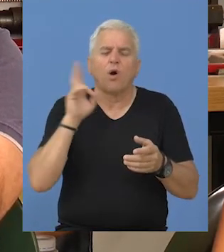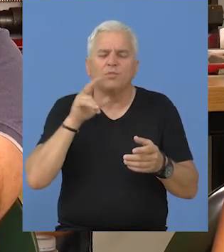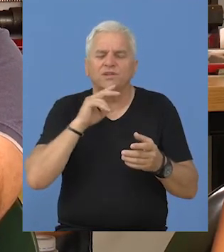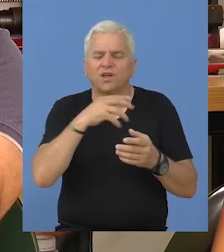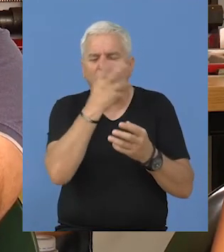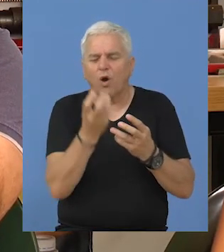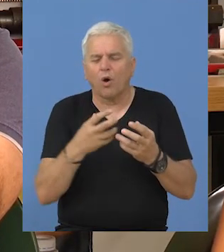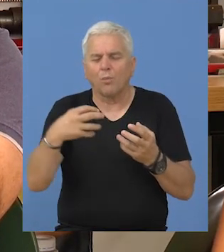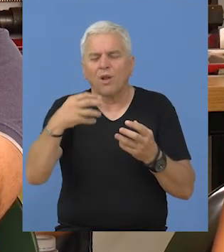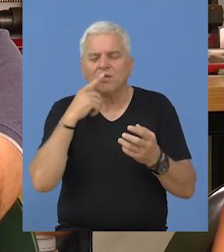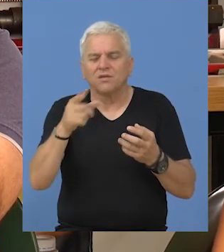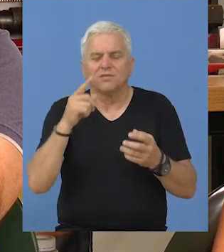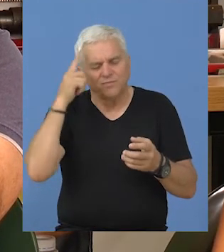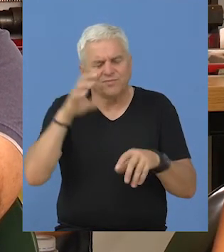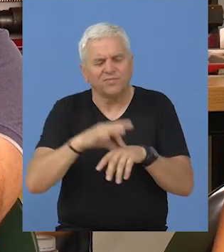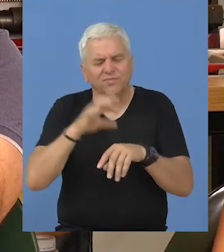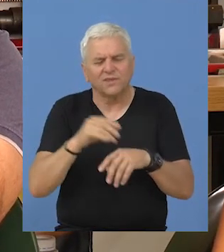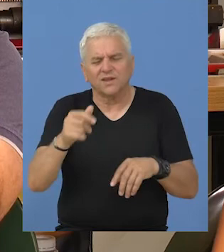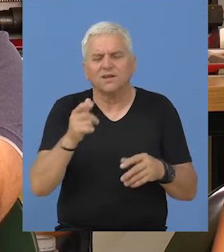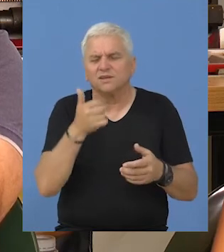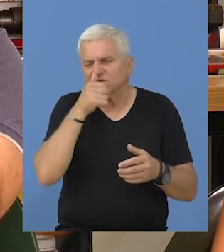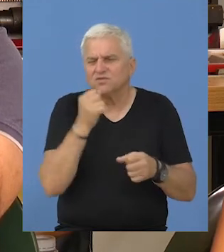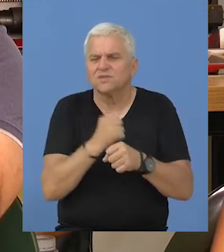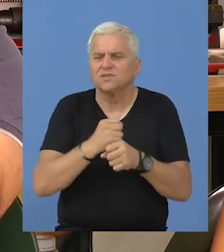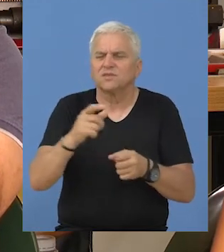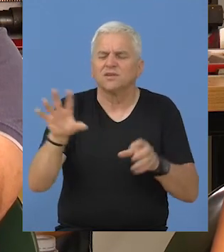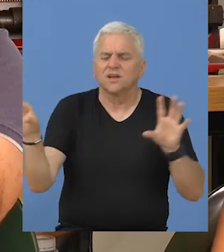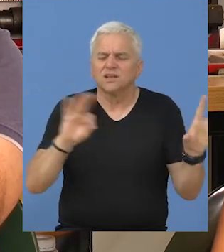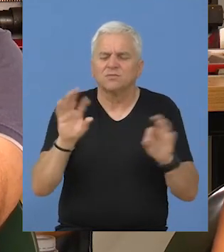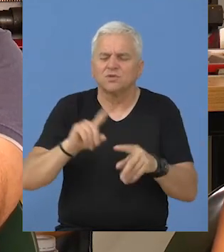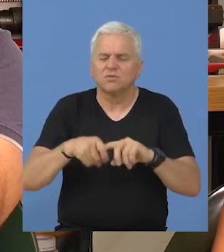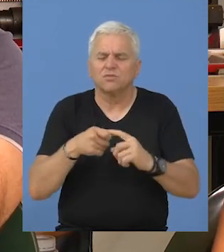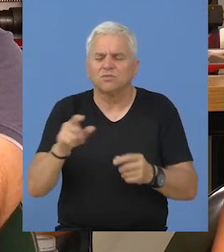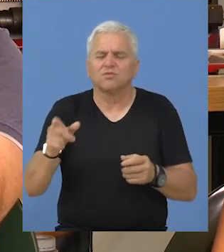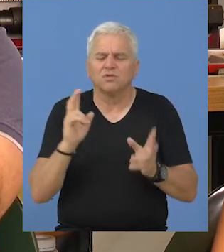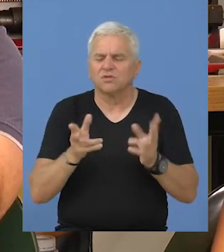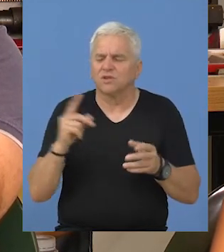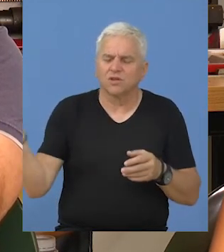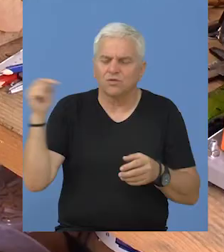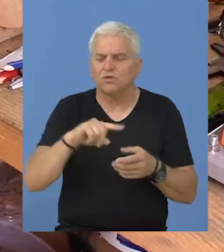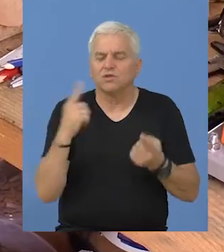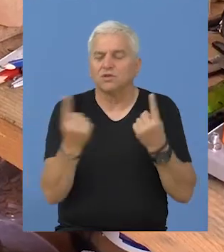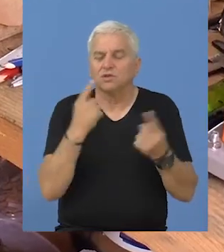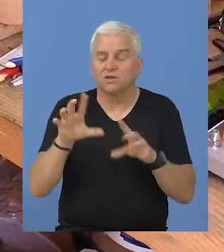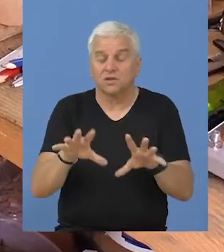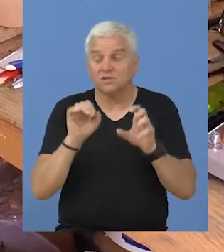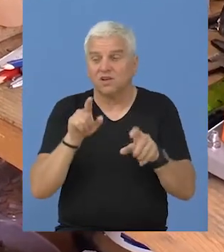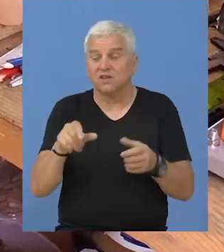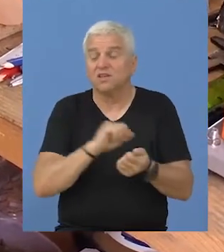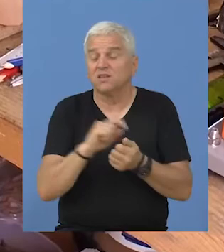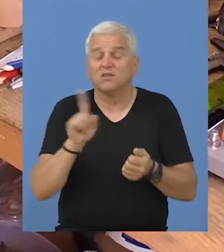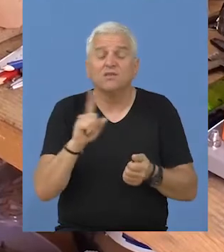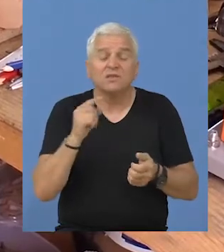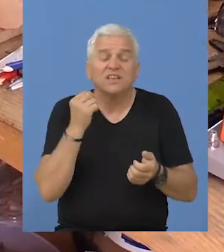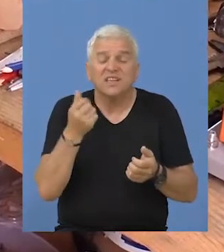oblika, što se tiče samih oblika i što se tiče izbora materijala. Naravno, dođite u situaciju da shvatite da